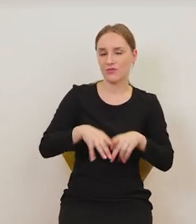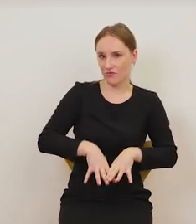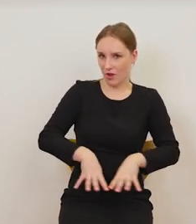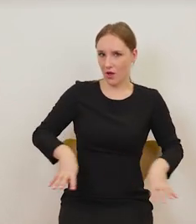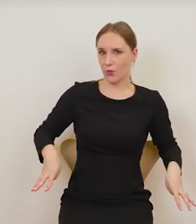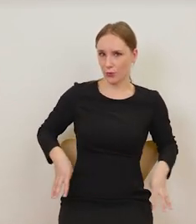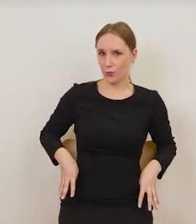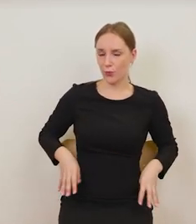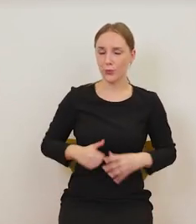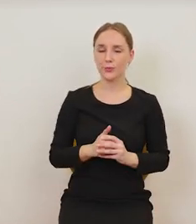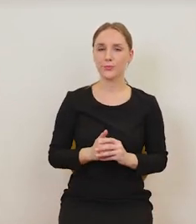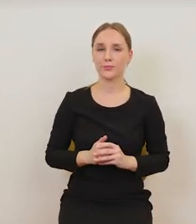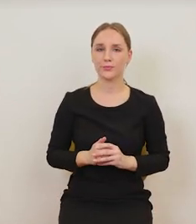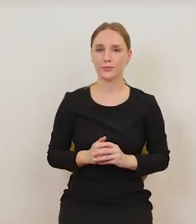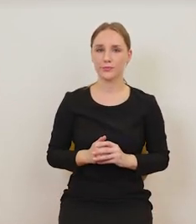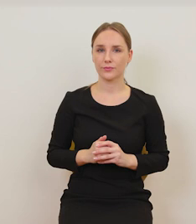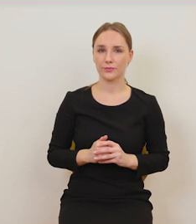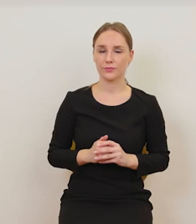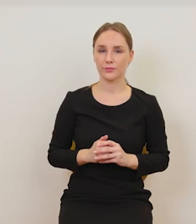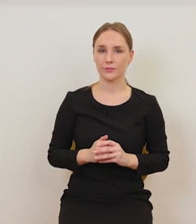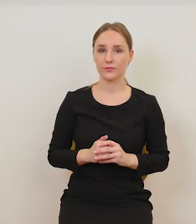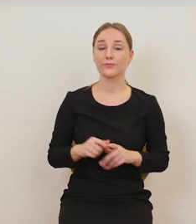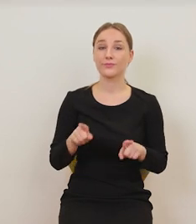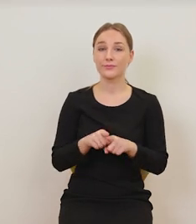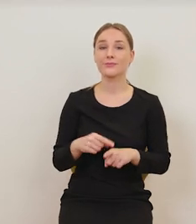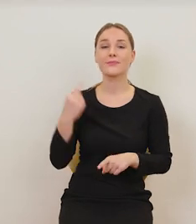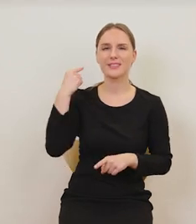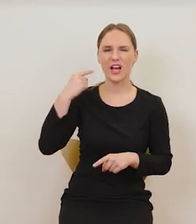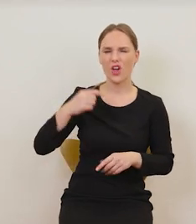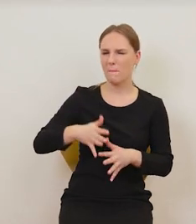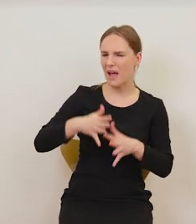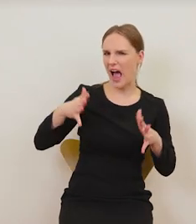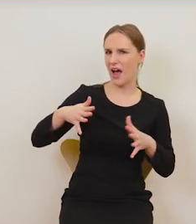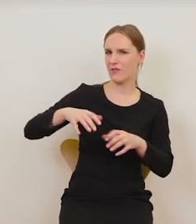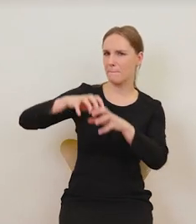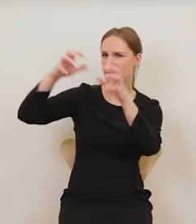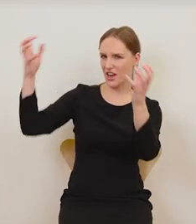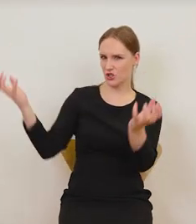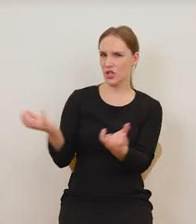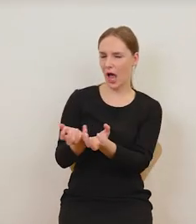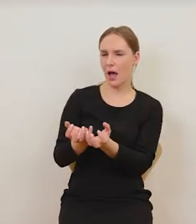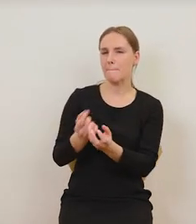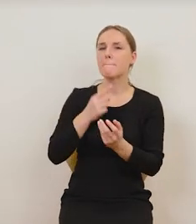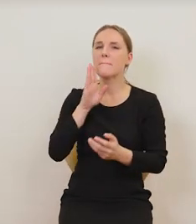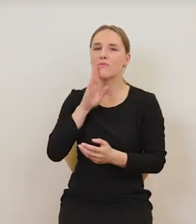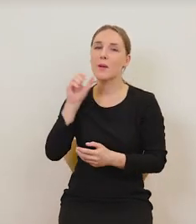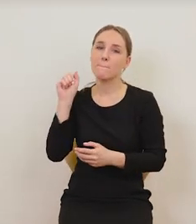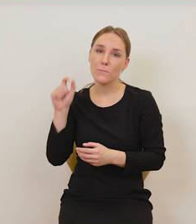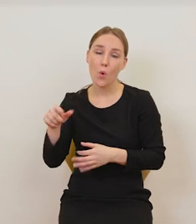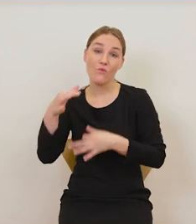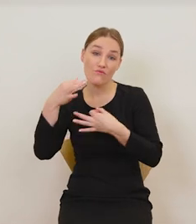fartuszek jeszcze dodatkowo. Za nią wielka beczka, zapewne wina albo piwa otwarta.